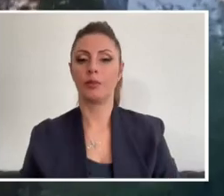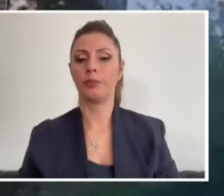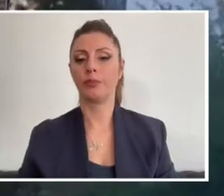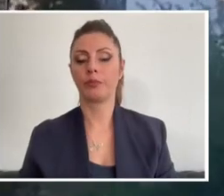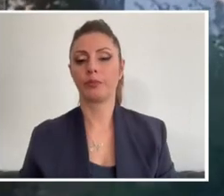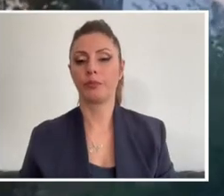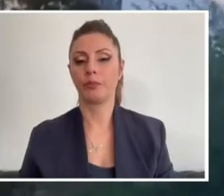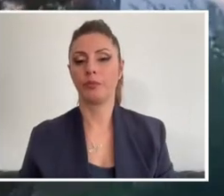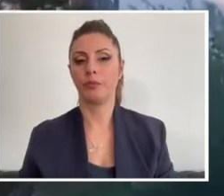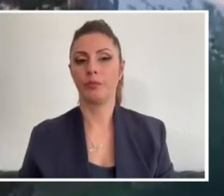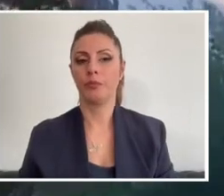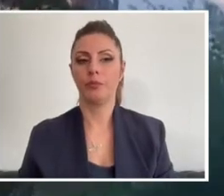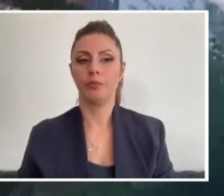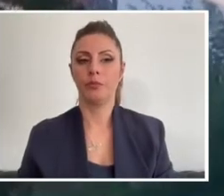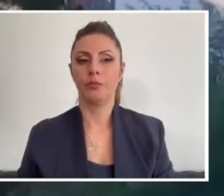Ampat.